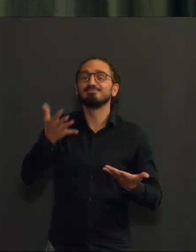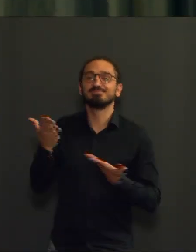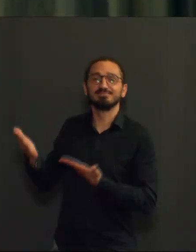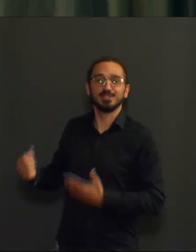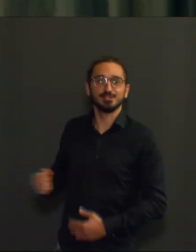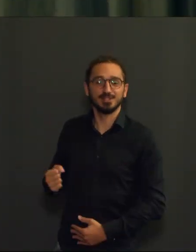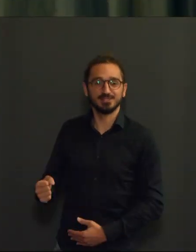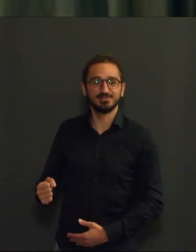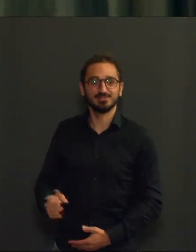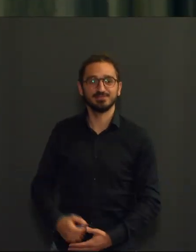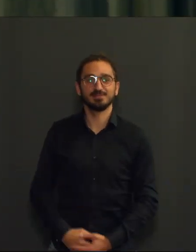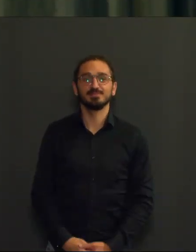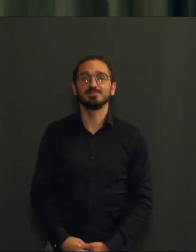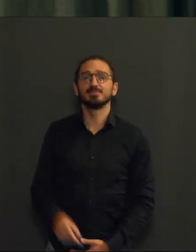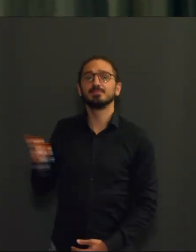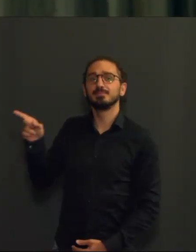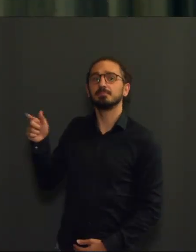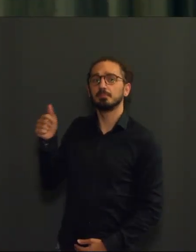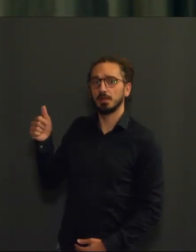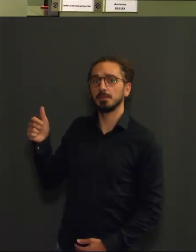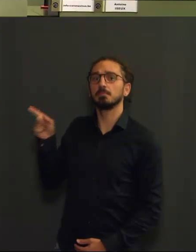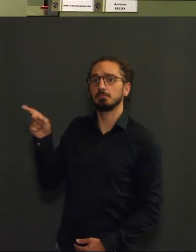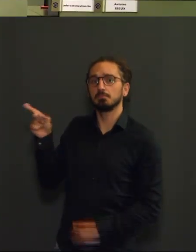exposer l'évolution de l'épidémie dans notre pays.